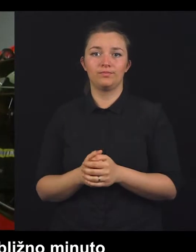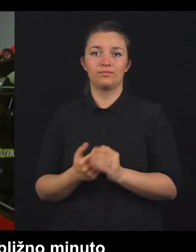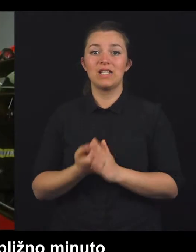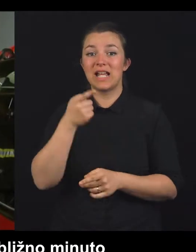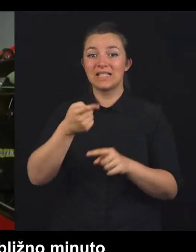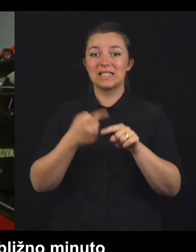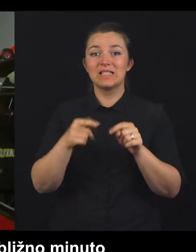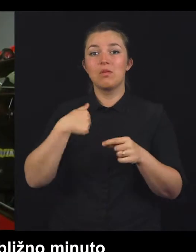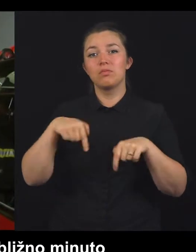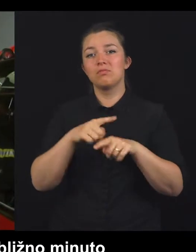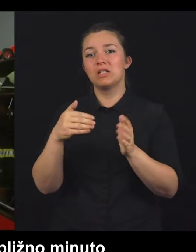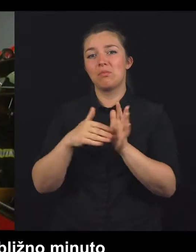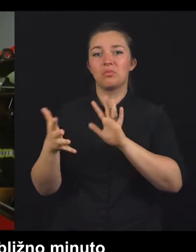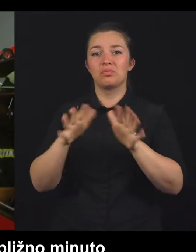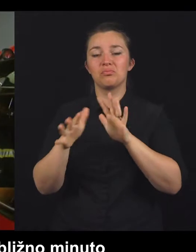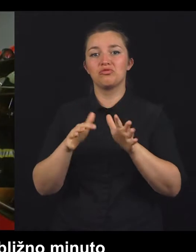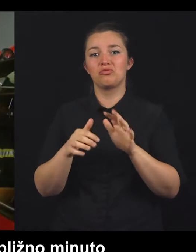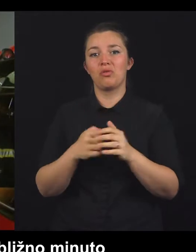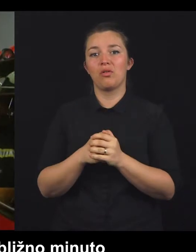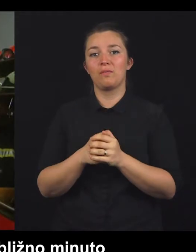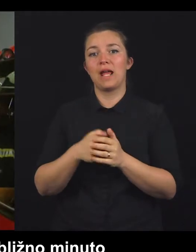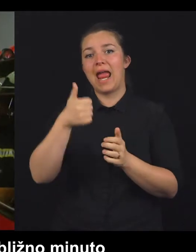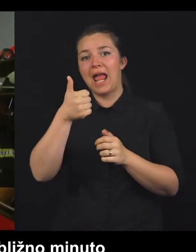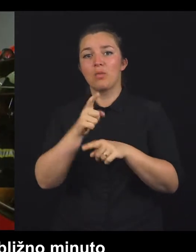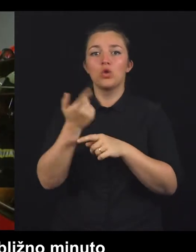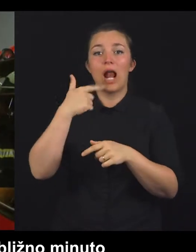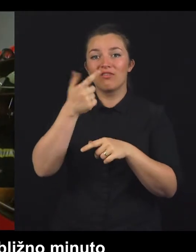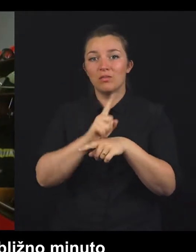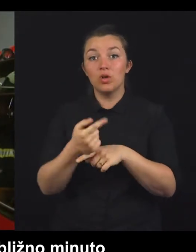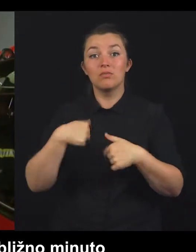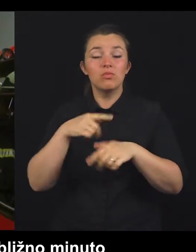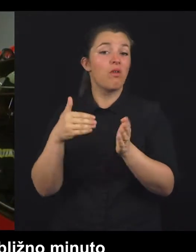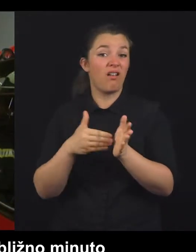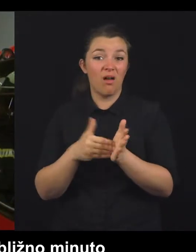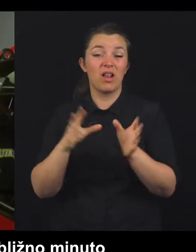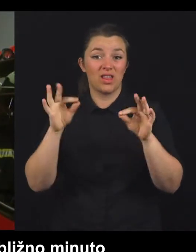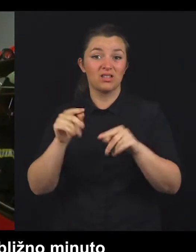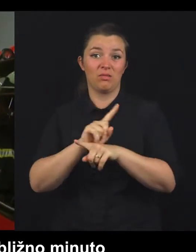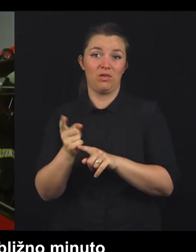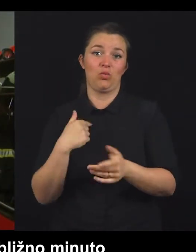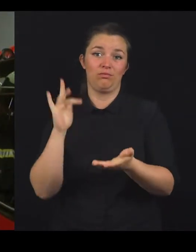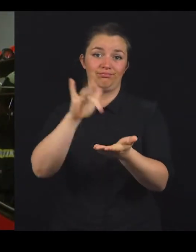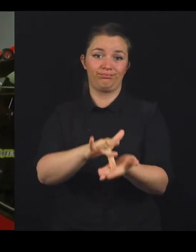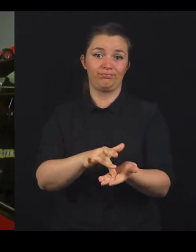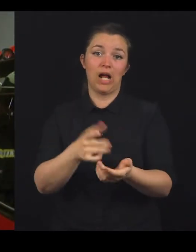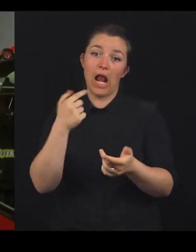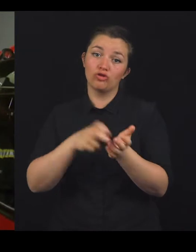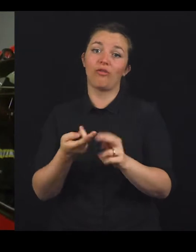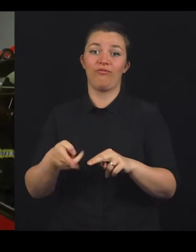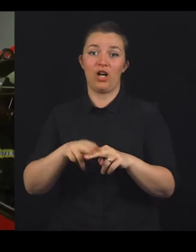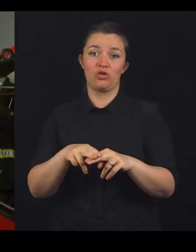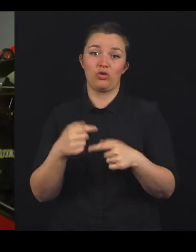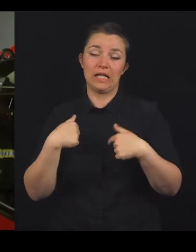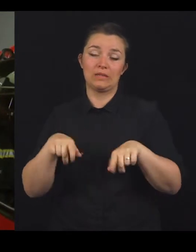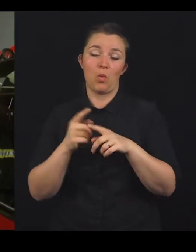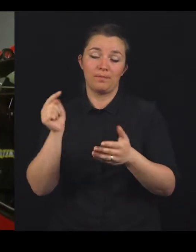tist odceg bi mi rabili približno minuto, dve, tako smo rabili pa deset minut, če ne še kaj